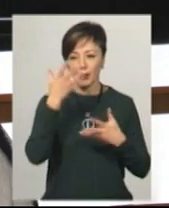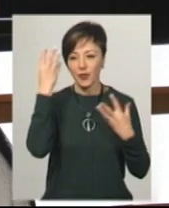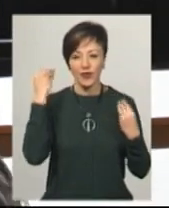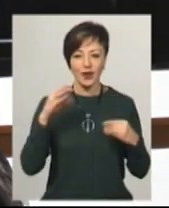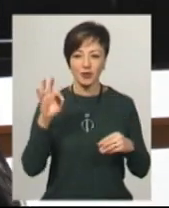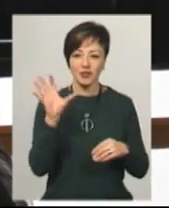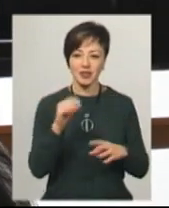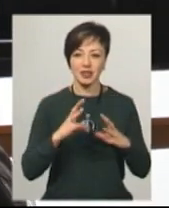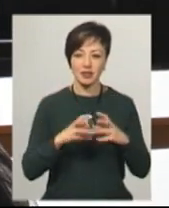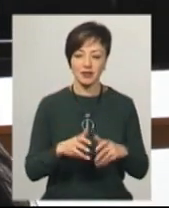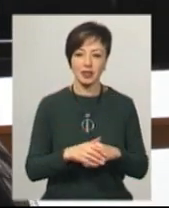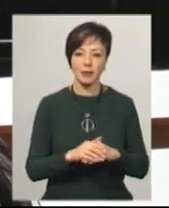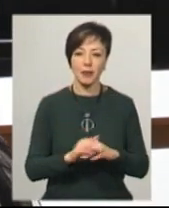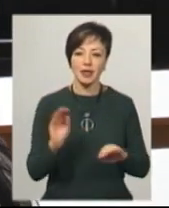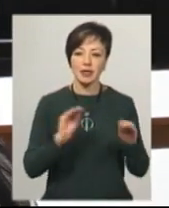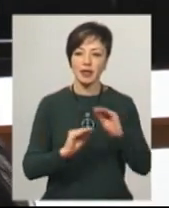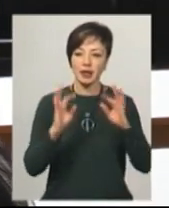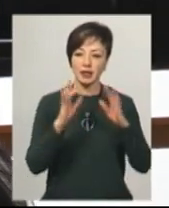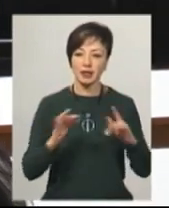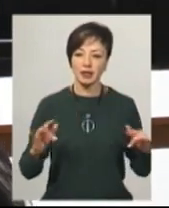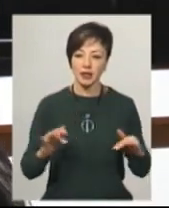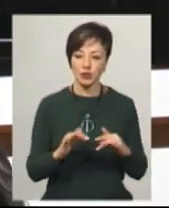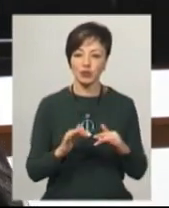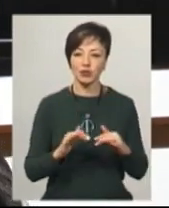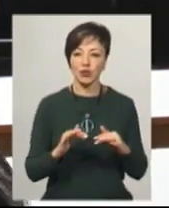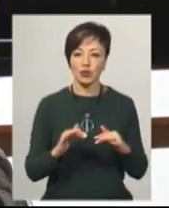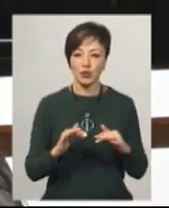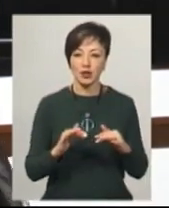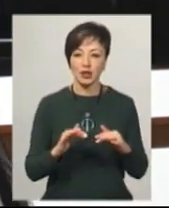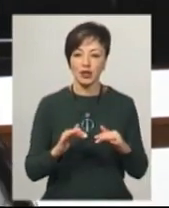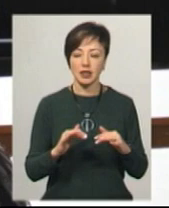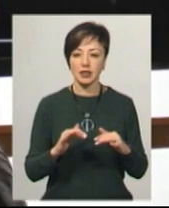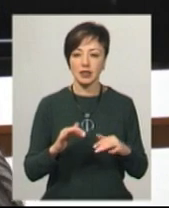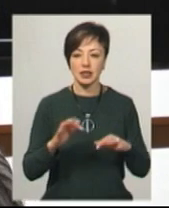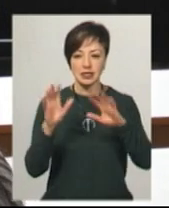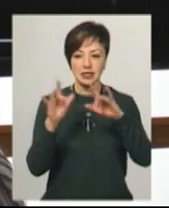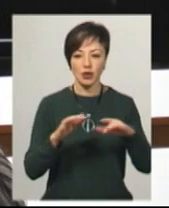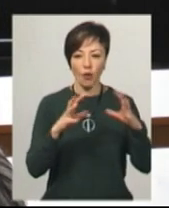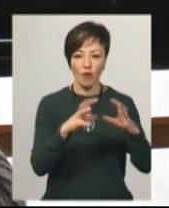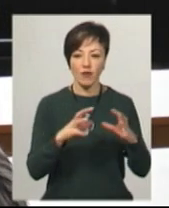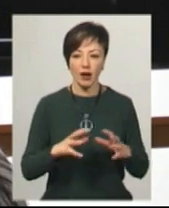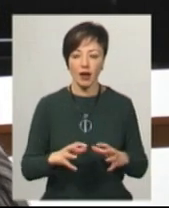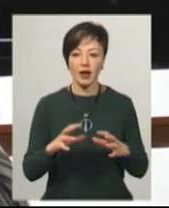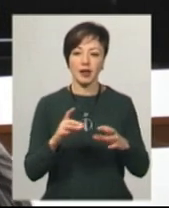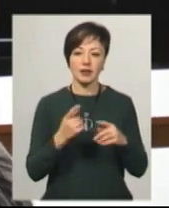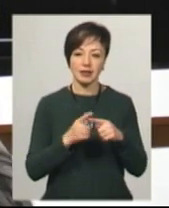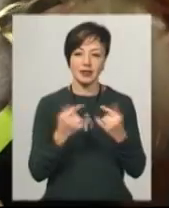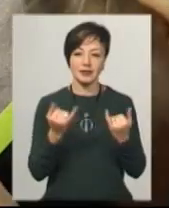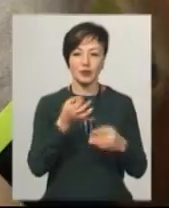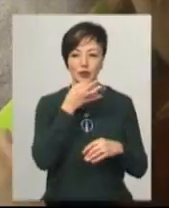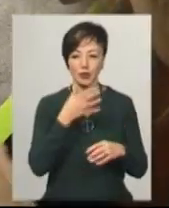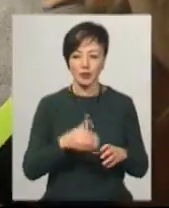про все на світі. Сладали ялиночку, складали сніговика, сніжинки, те, що дітям зараз